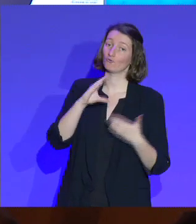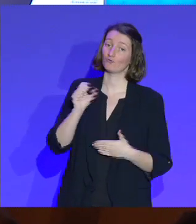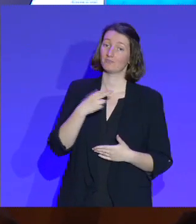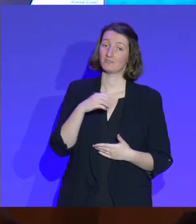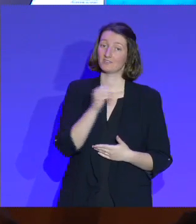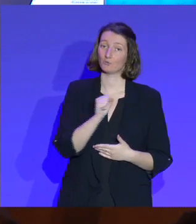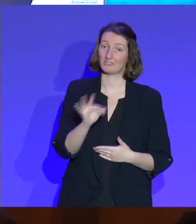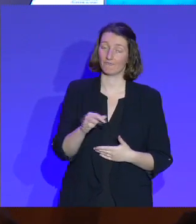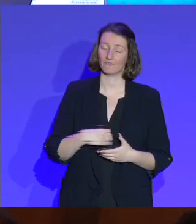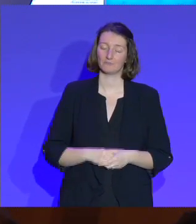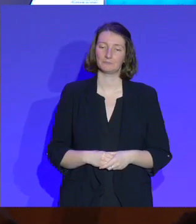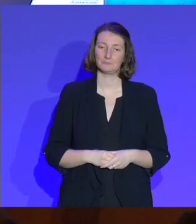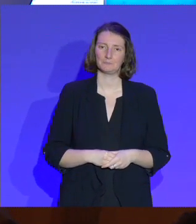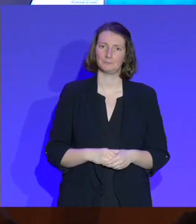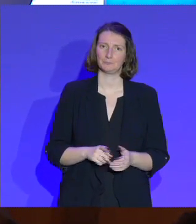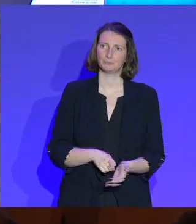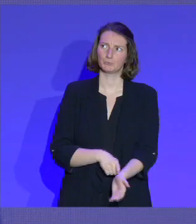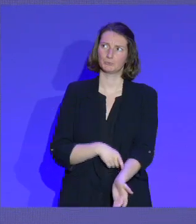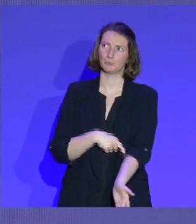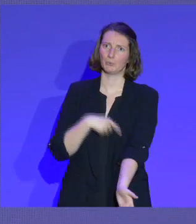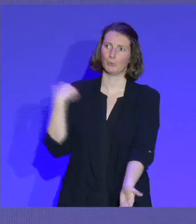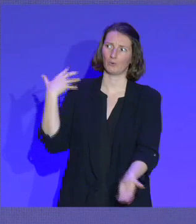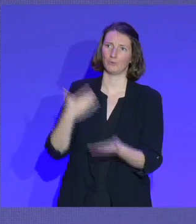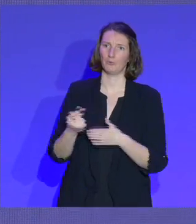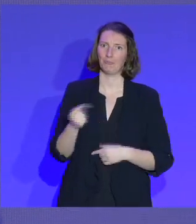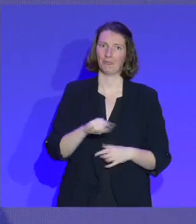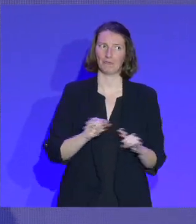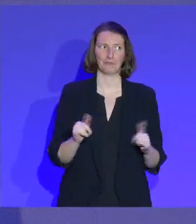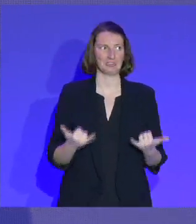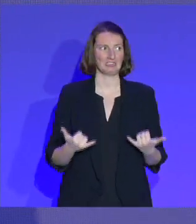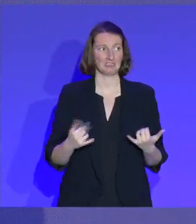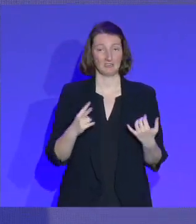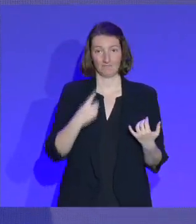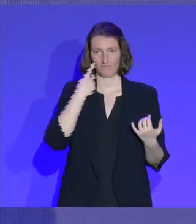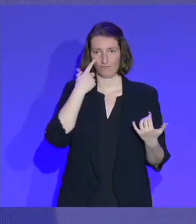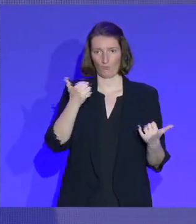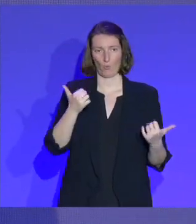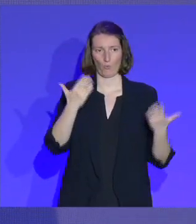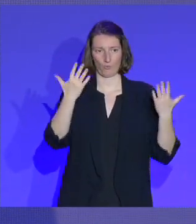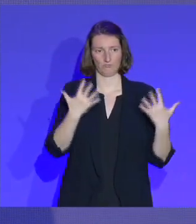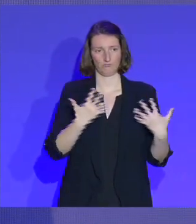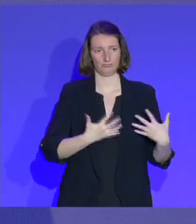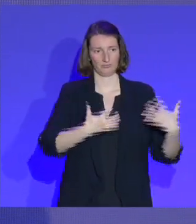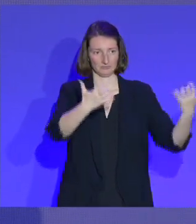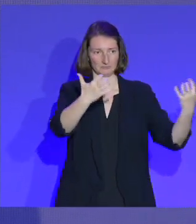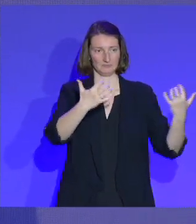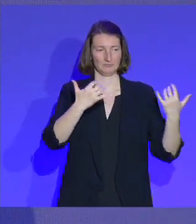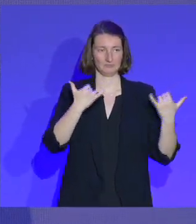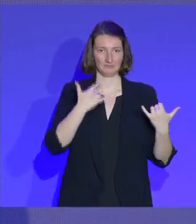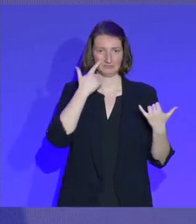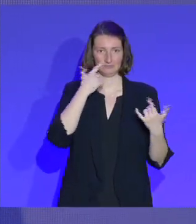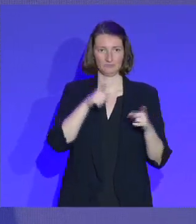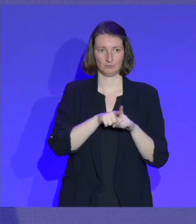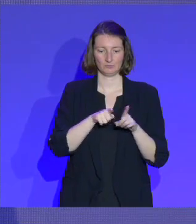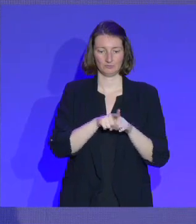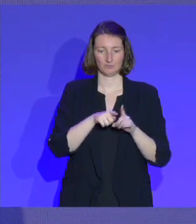je n'étais pas venu depuis un petit moment dans cette salle. Et je dois dire que voir la statue d'Alice Mia dans